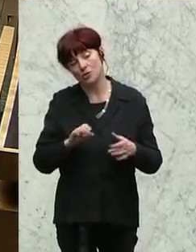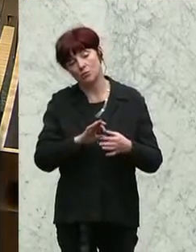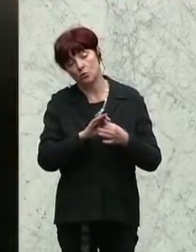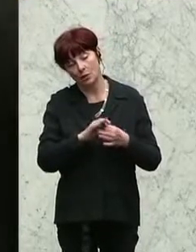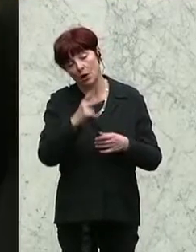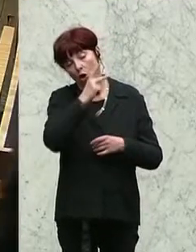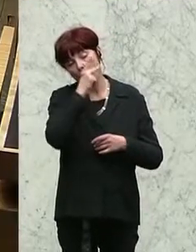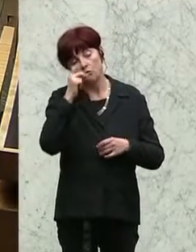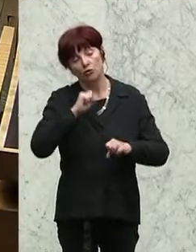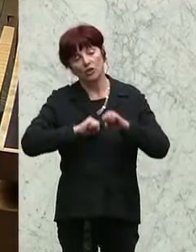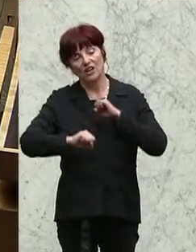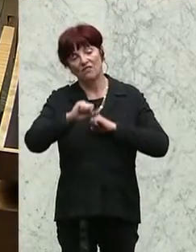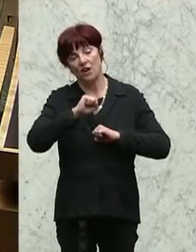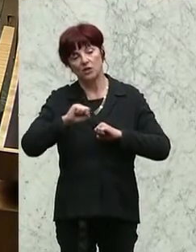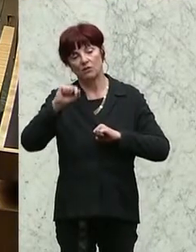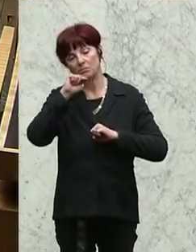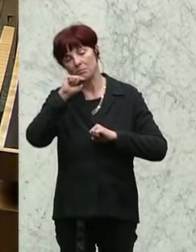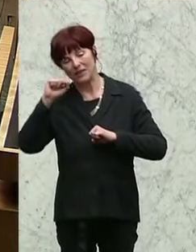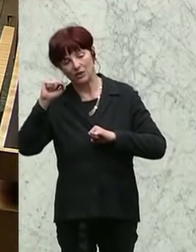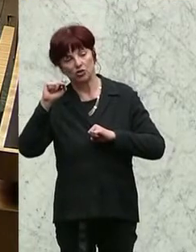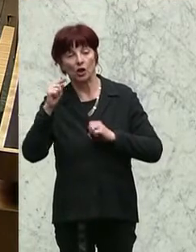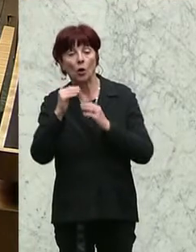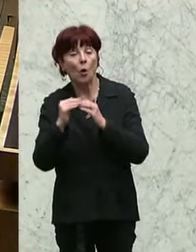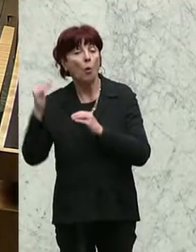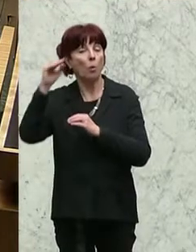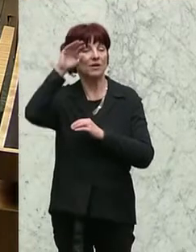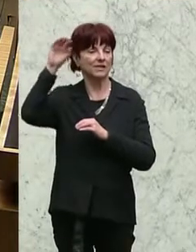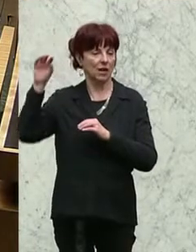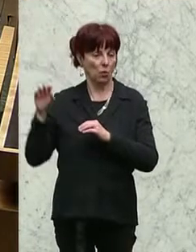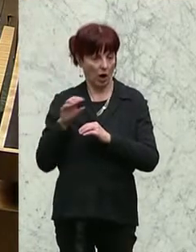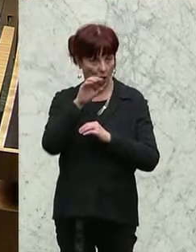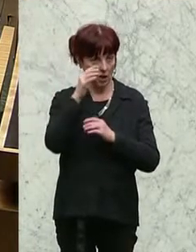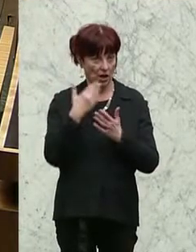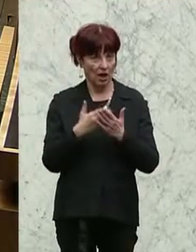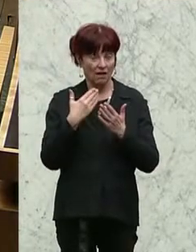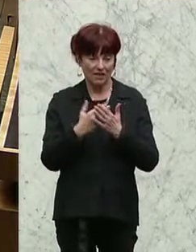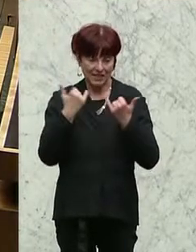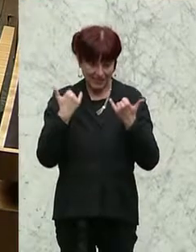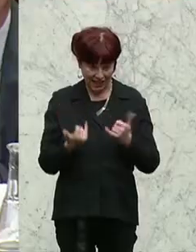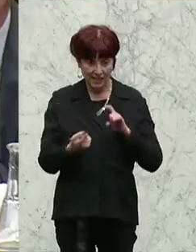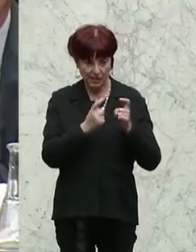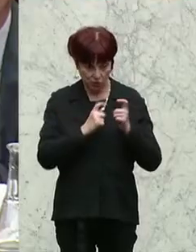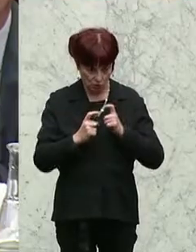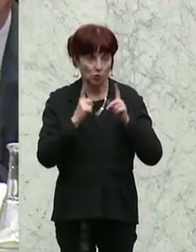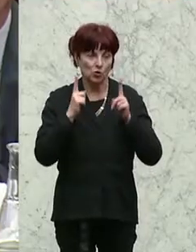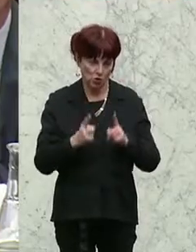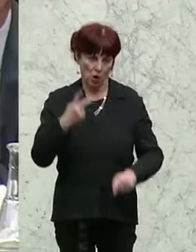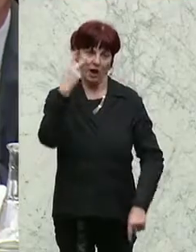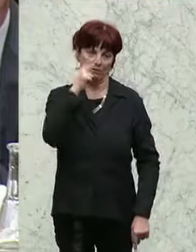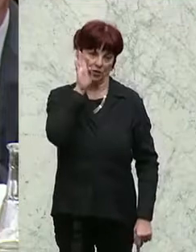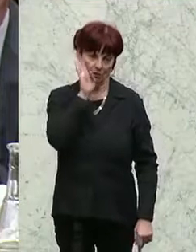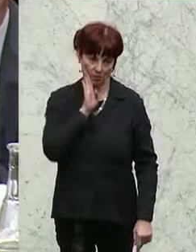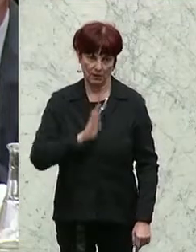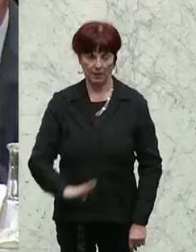Bindestrich oberste Organe, Kapitel, das derzeit zur Debatte steht, ihre Zustimmung zu geben. Es